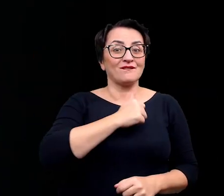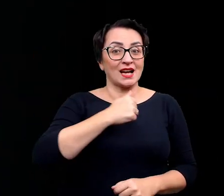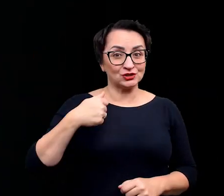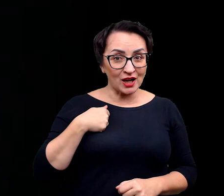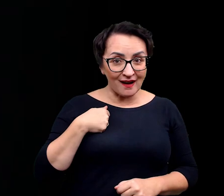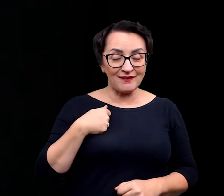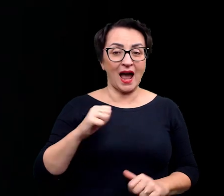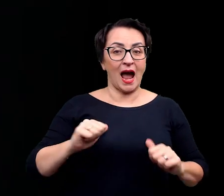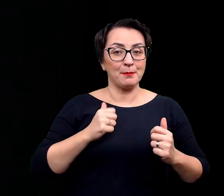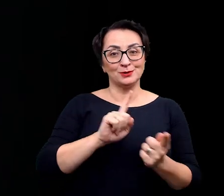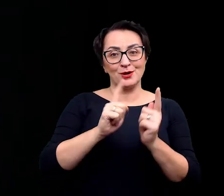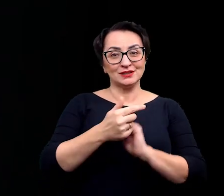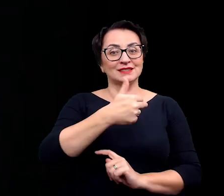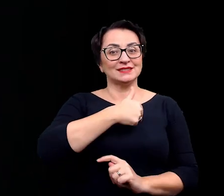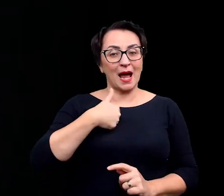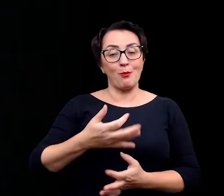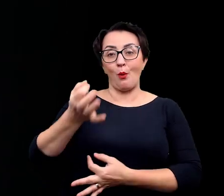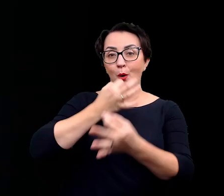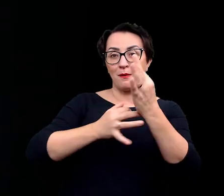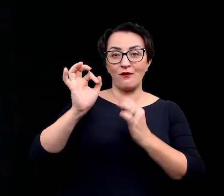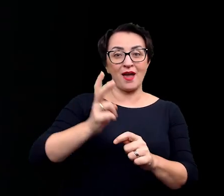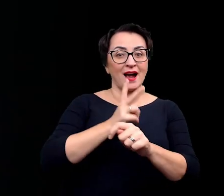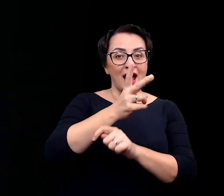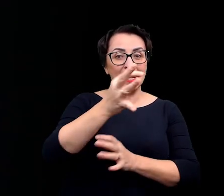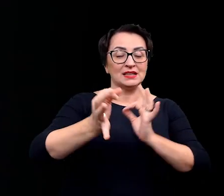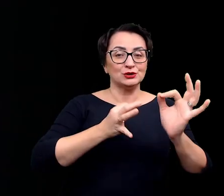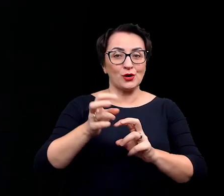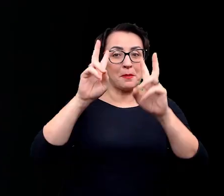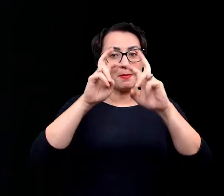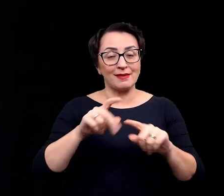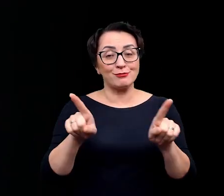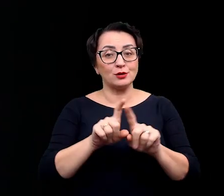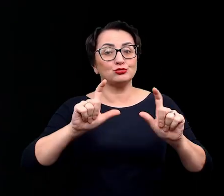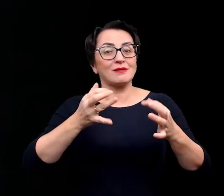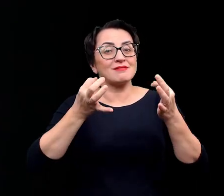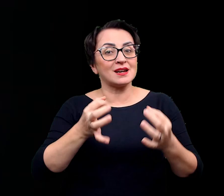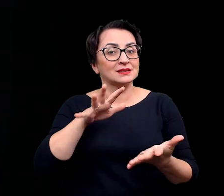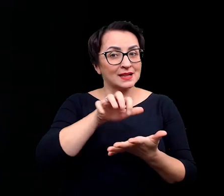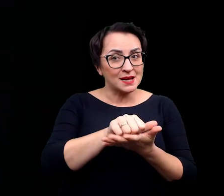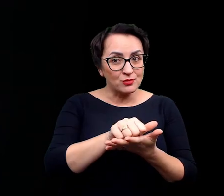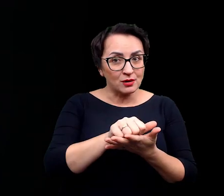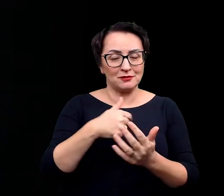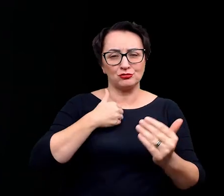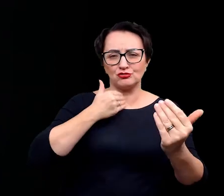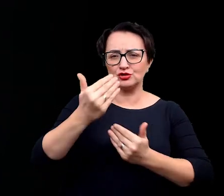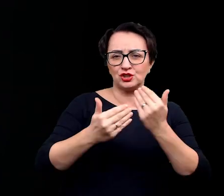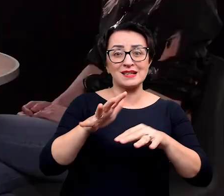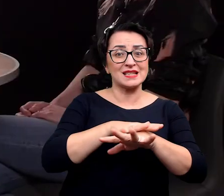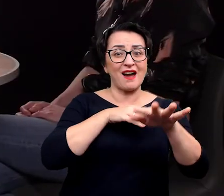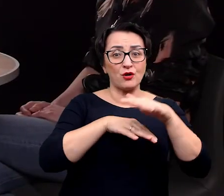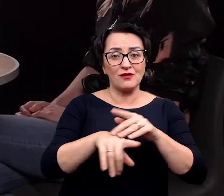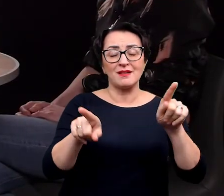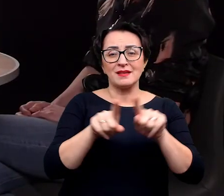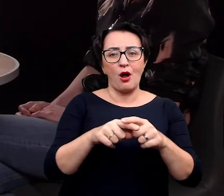Warszawy po to, żeby się z nami spotkać, opowiedzieć o swojej karierze, historii, badaniach i tym, czym się w tej chwili zajmujesz i życzę ci